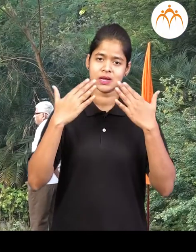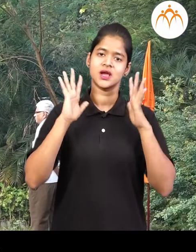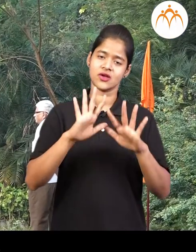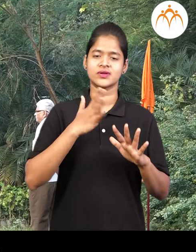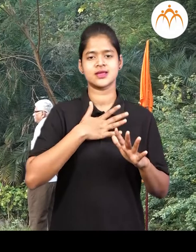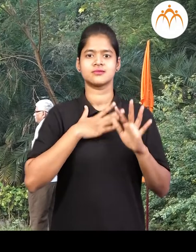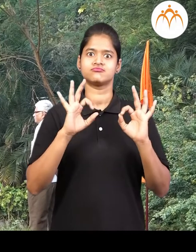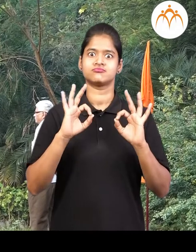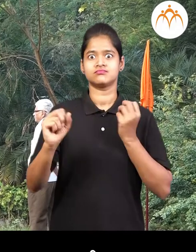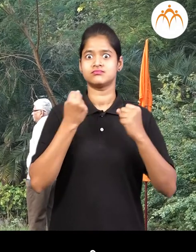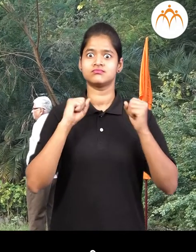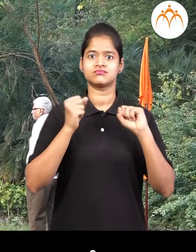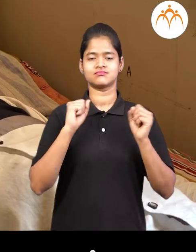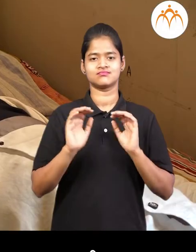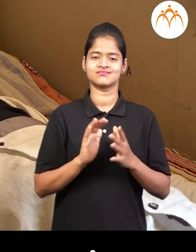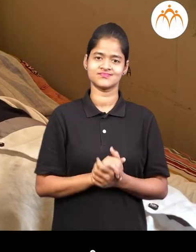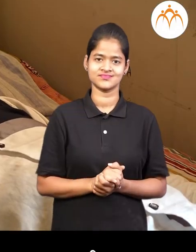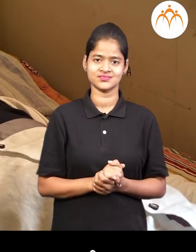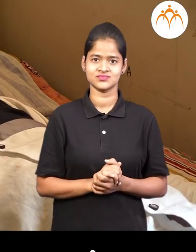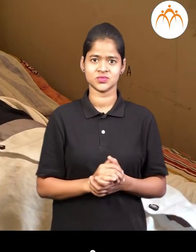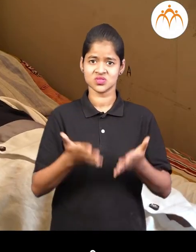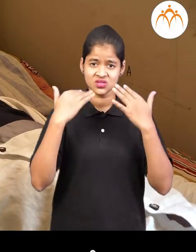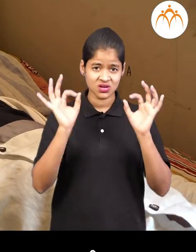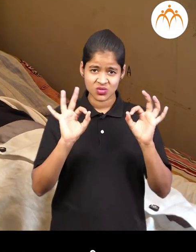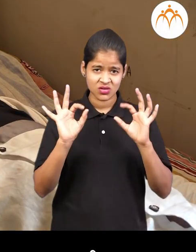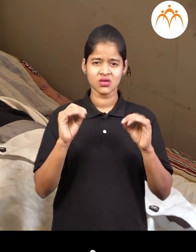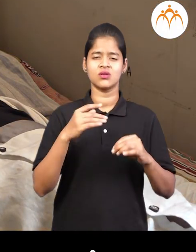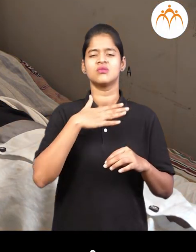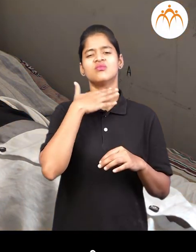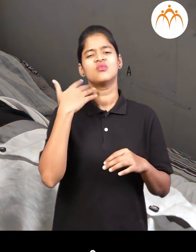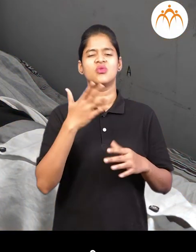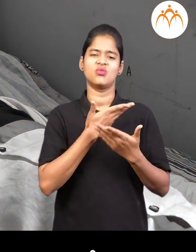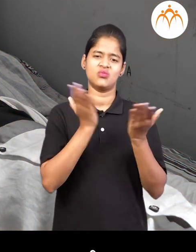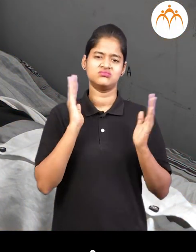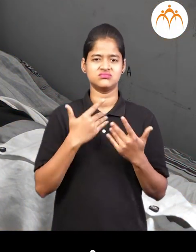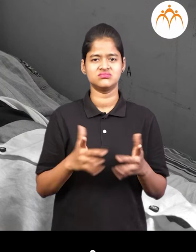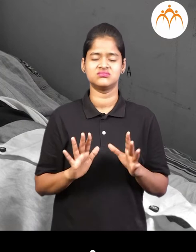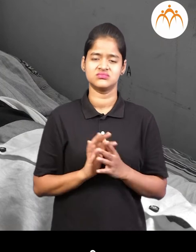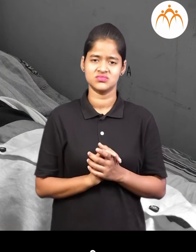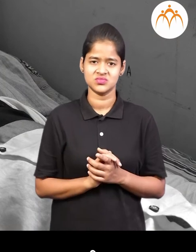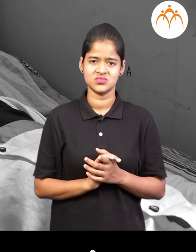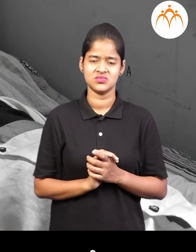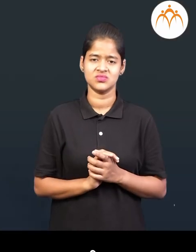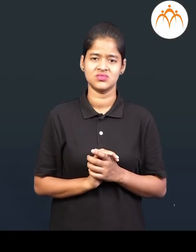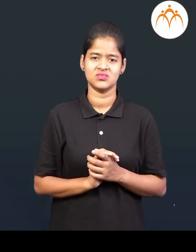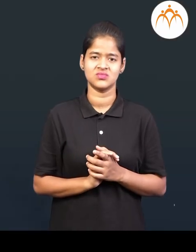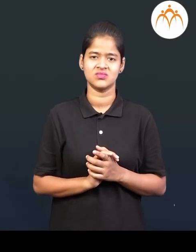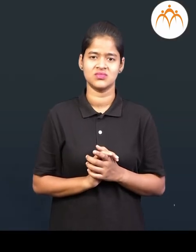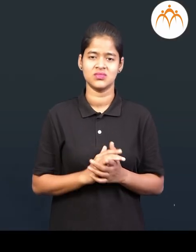रहुशकतात। हवा नसेल तर कोणी ही जिवंत रहुशकत नाही।